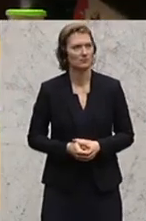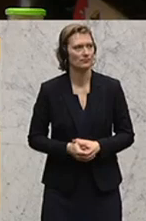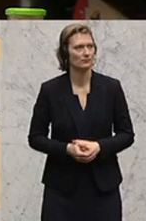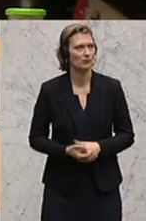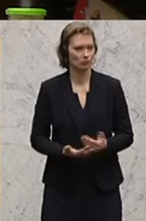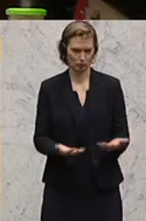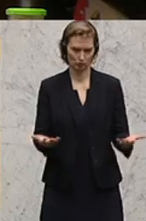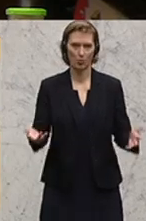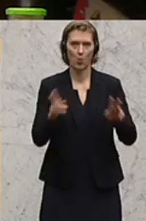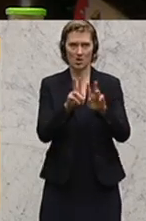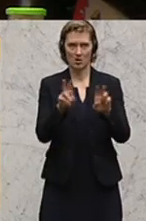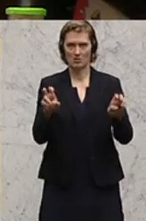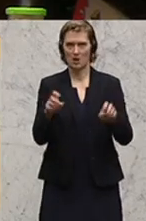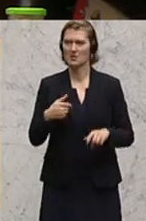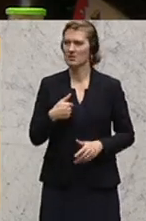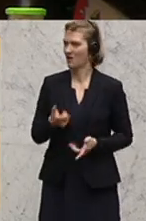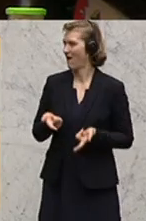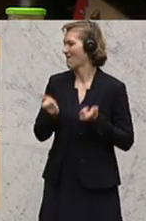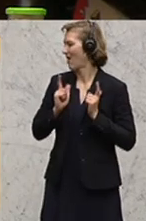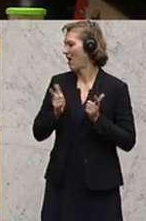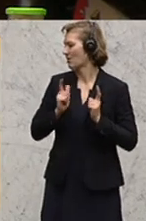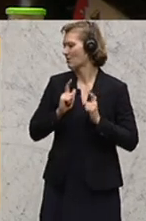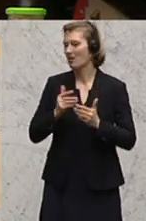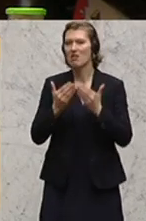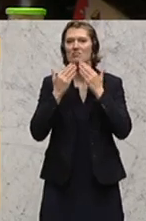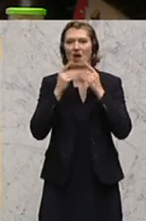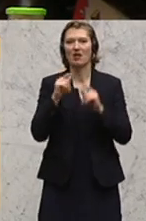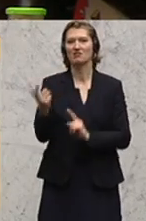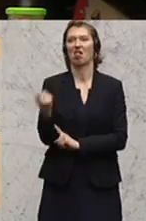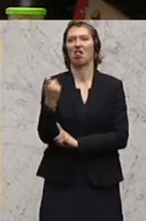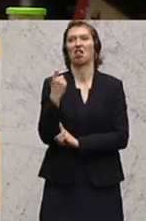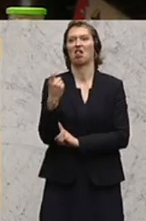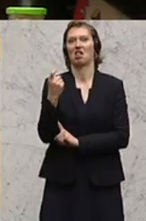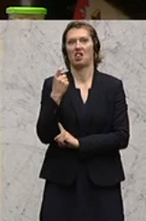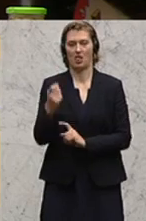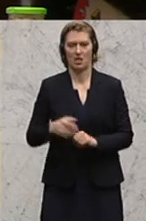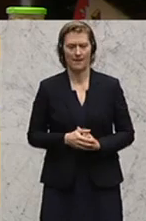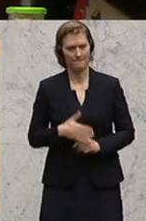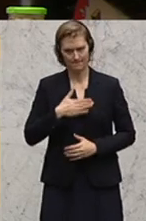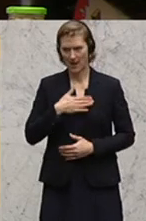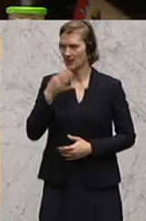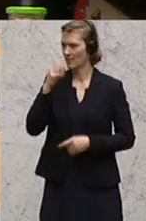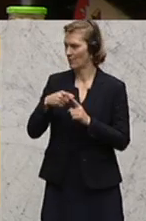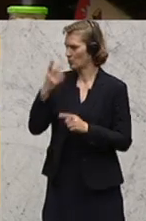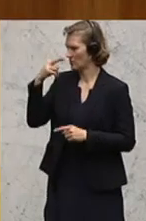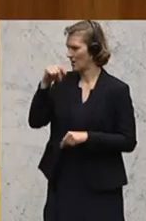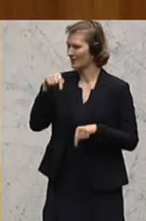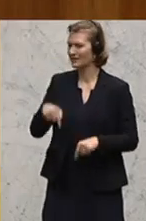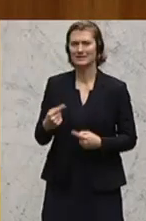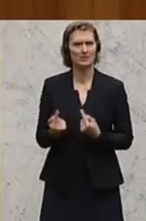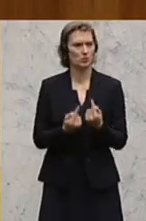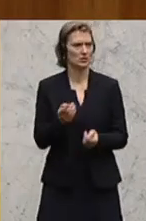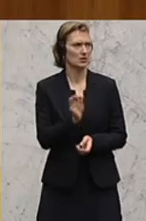und dafür würde ich mir ein Danke erwarten und nicht diese Anschuldigungen. Meine Damen und Herren, wir sind in einer sehr schweren